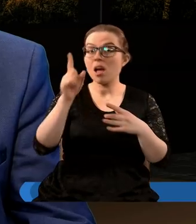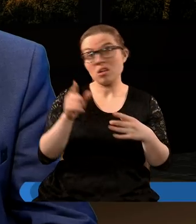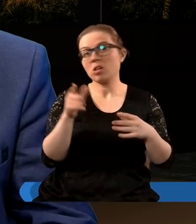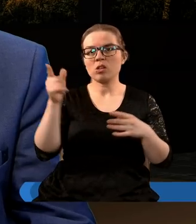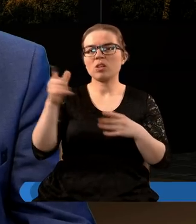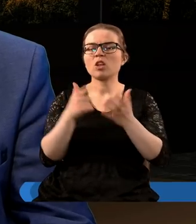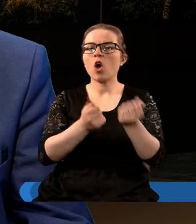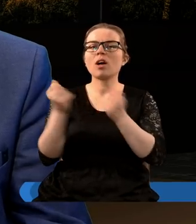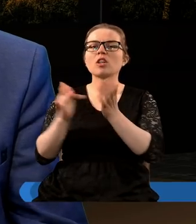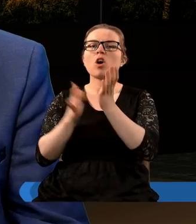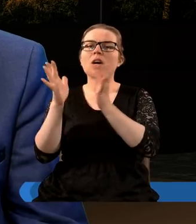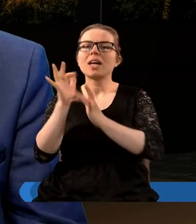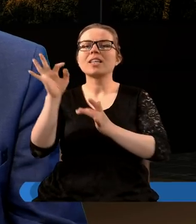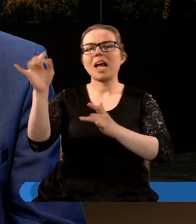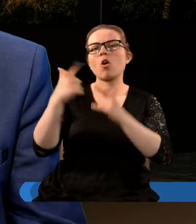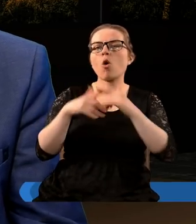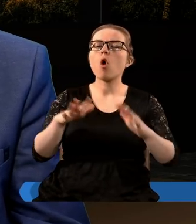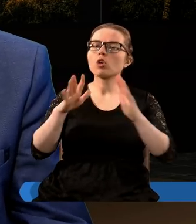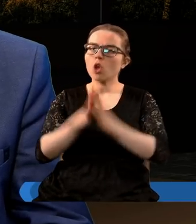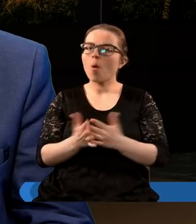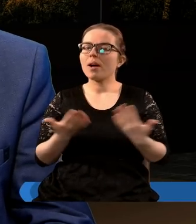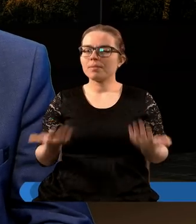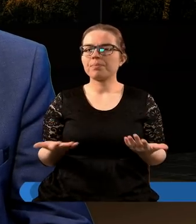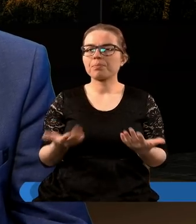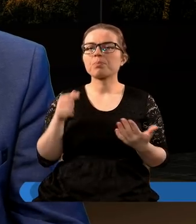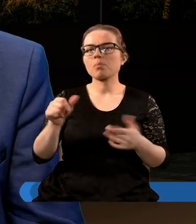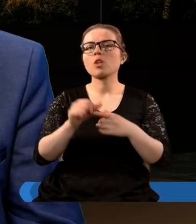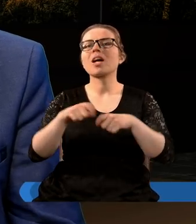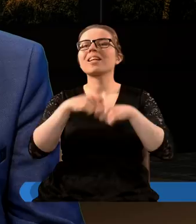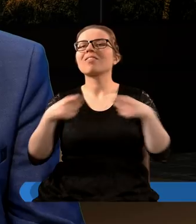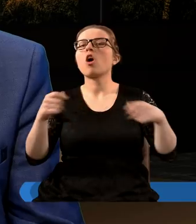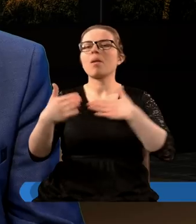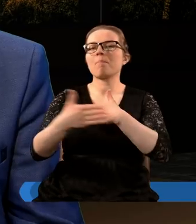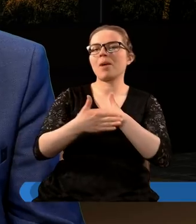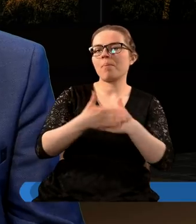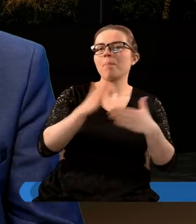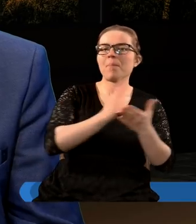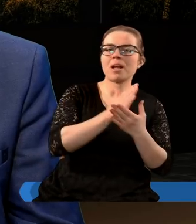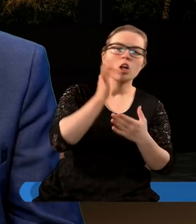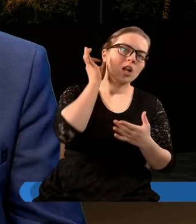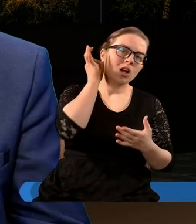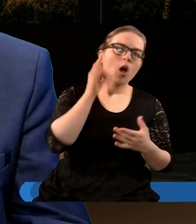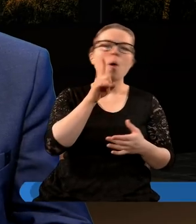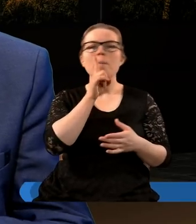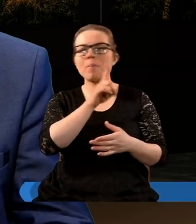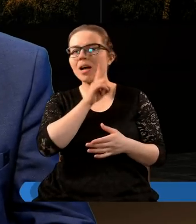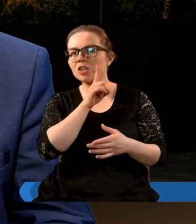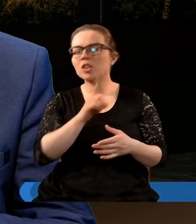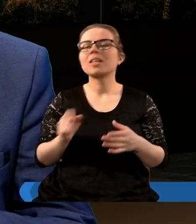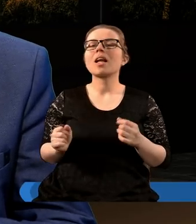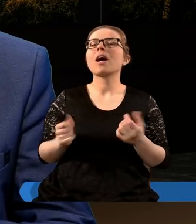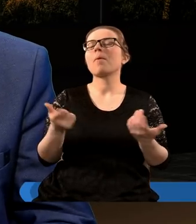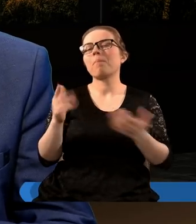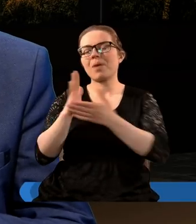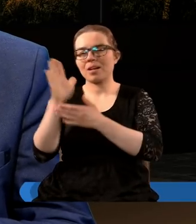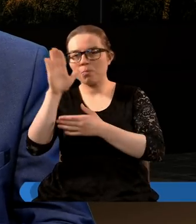odnoszę to do Chrystusa i Jego Kościoła. Czyli jest to związek małżeński między mężczyzną i kobietą. Jest symbolem związku